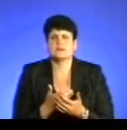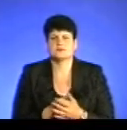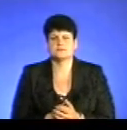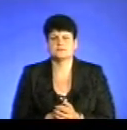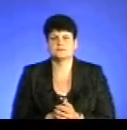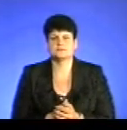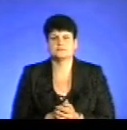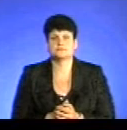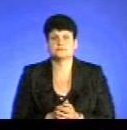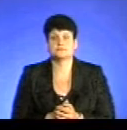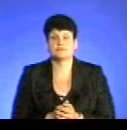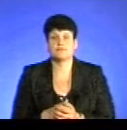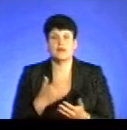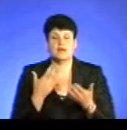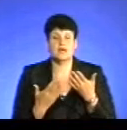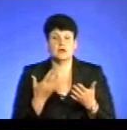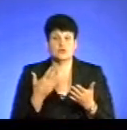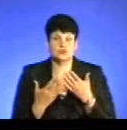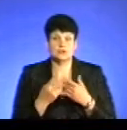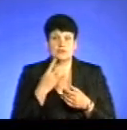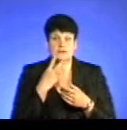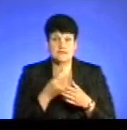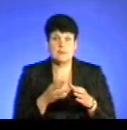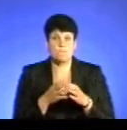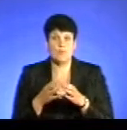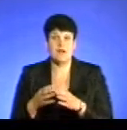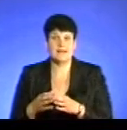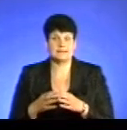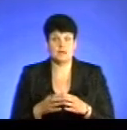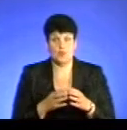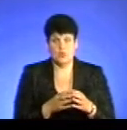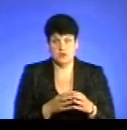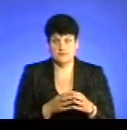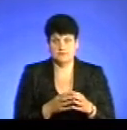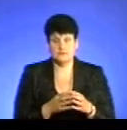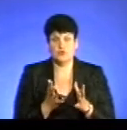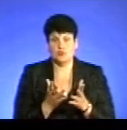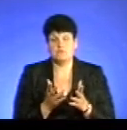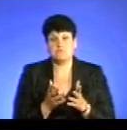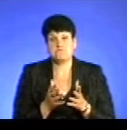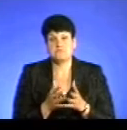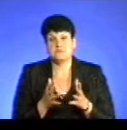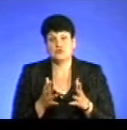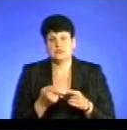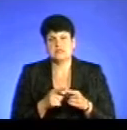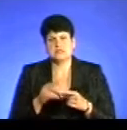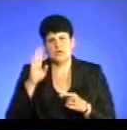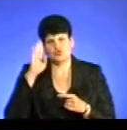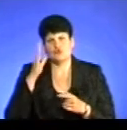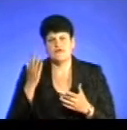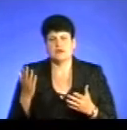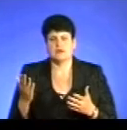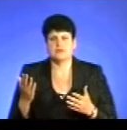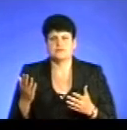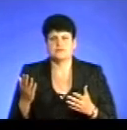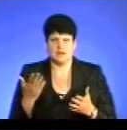Ну, якщо відмічати, якщо дивитися по категоріях, то переважають чоловіки. Якщо дивитися